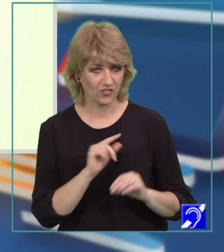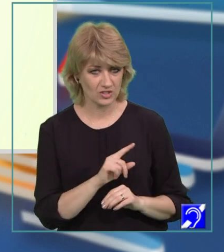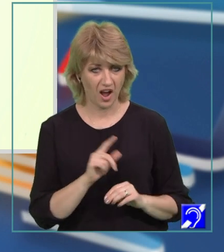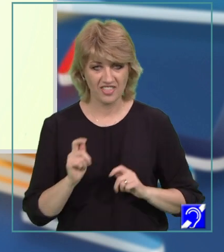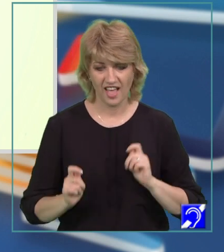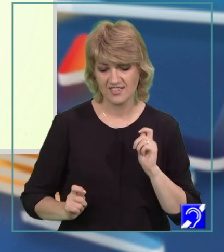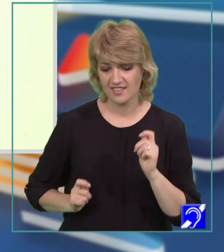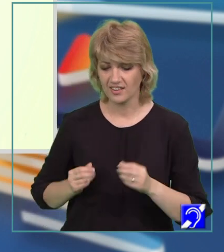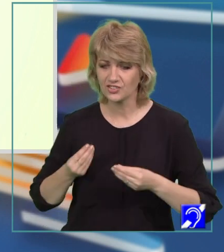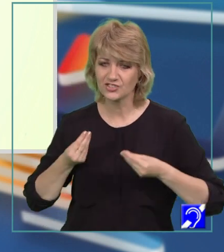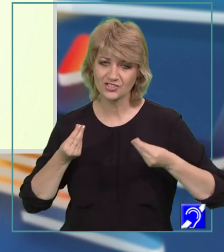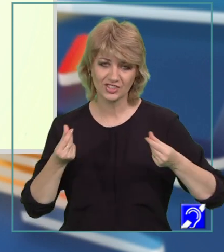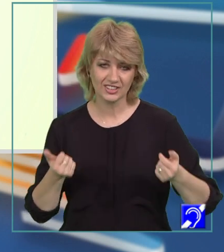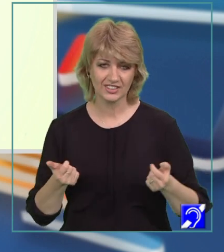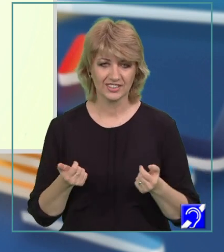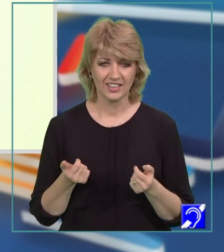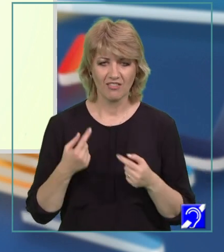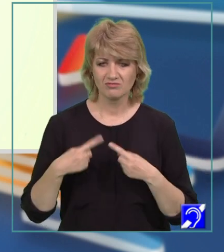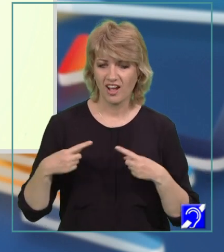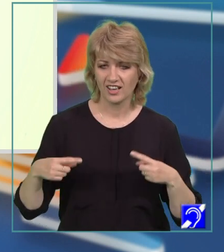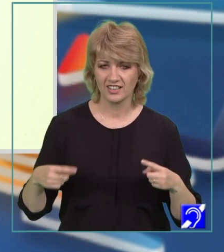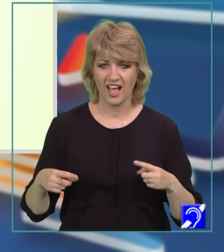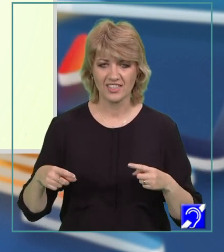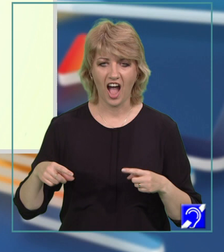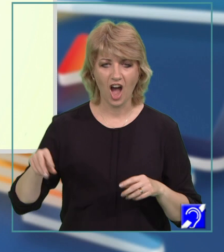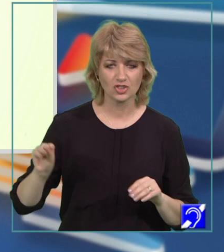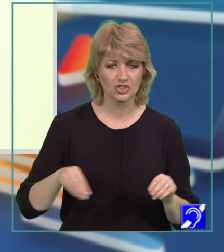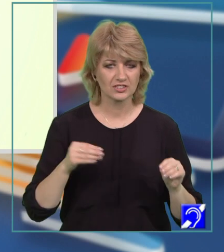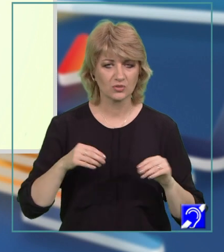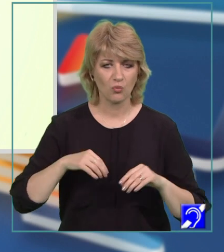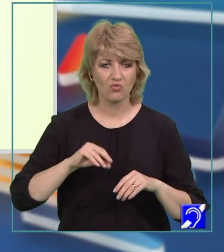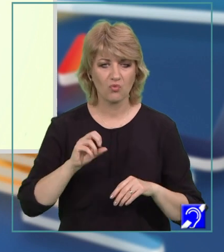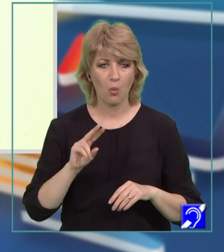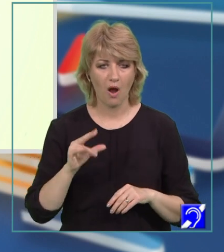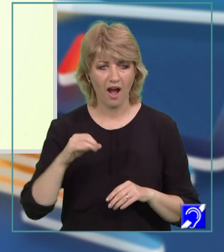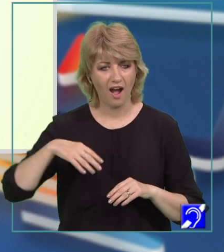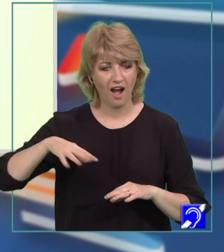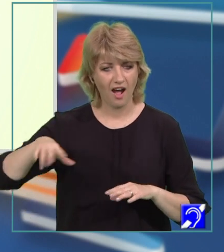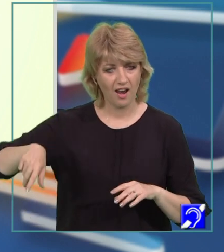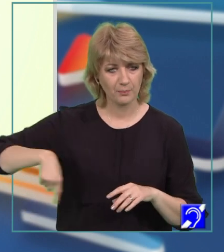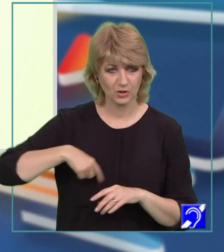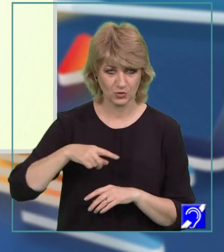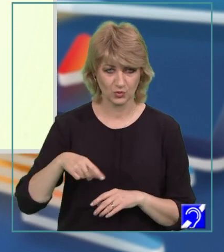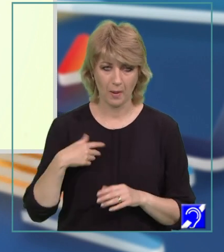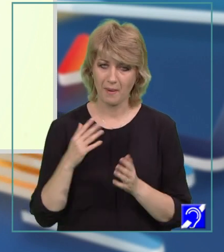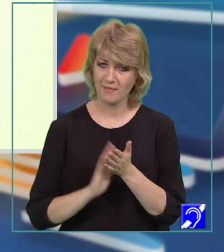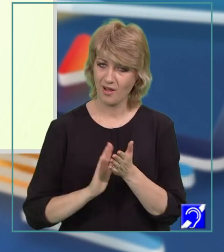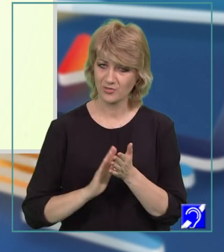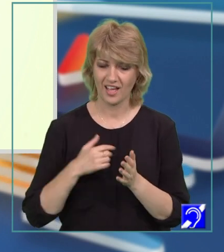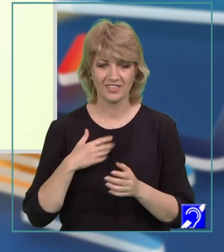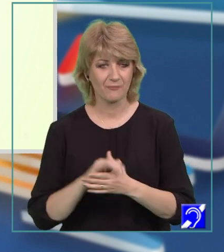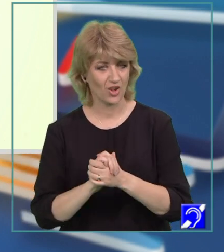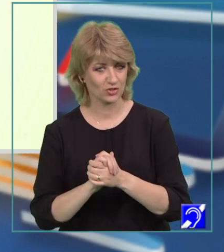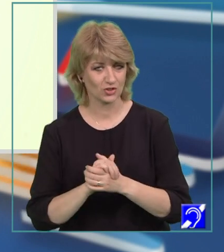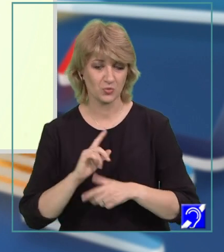a dansat grațios, variat, agitând un voal împrejurul ei. Am aplaudat, am felicitat, apoi